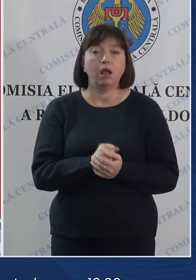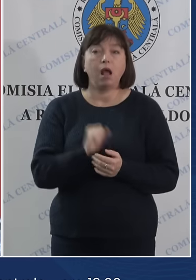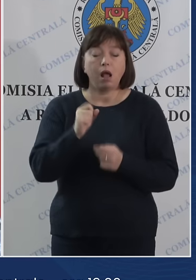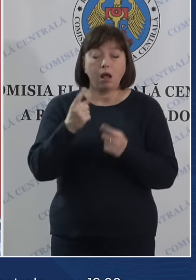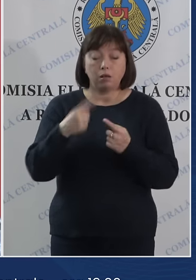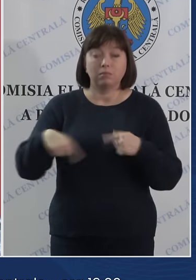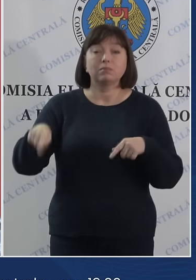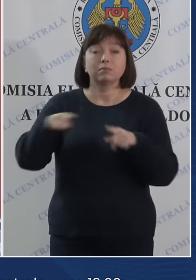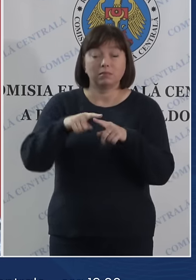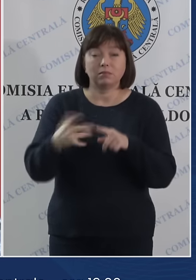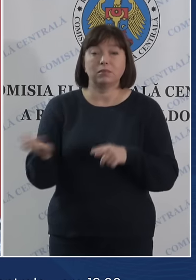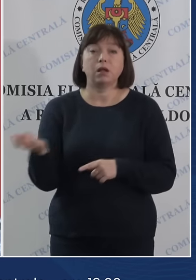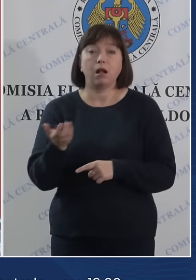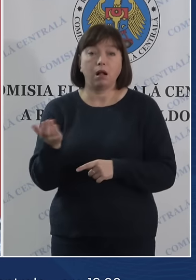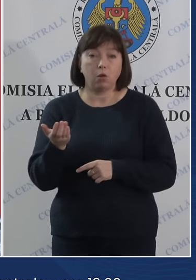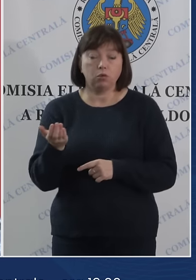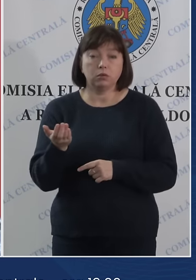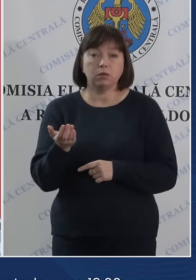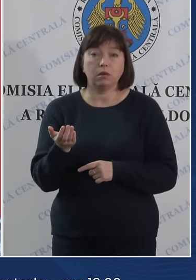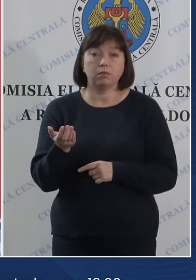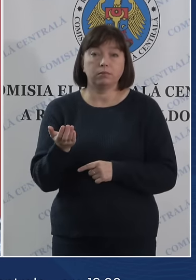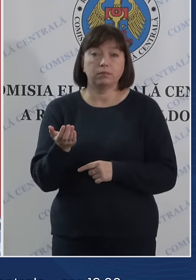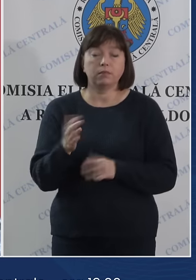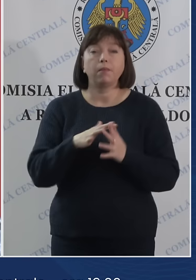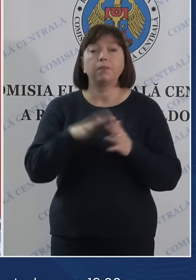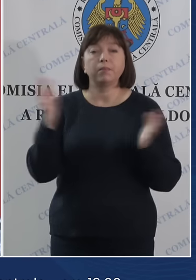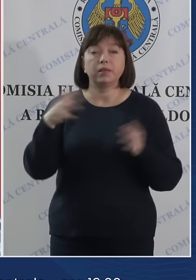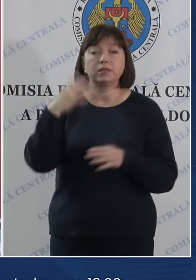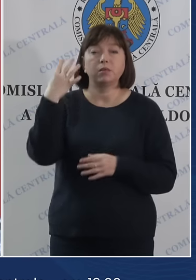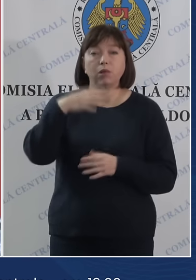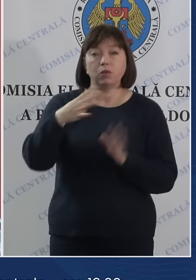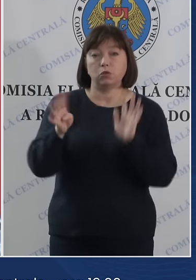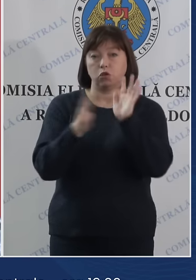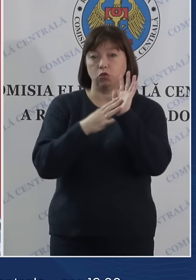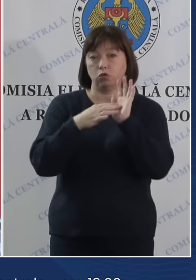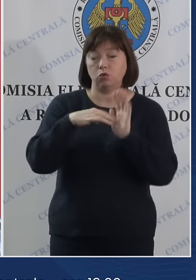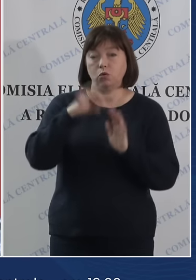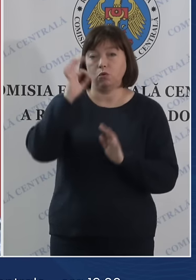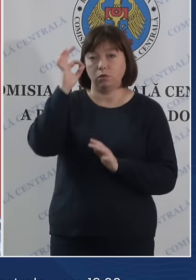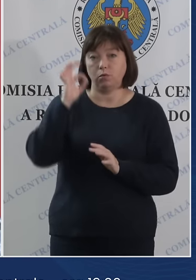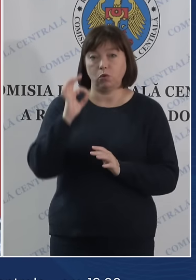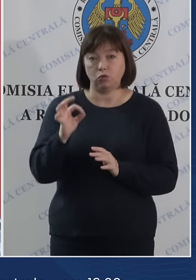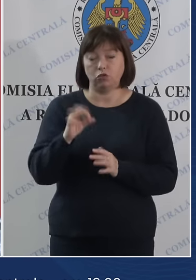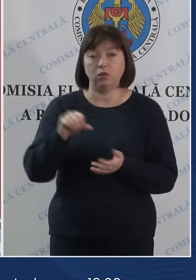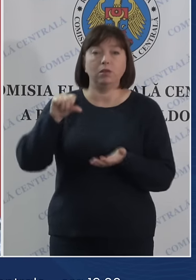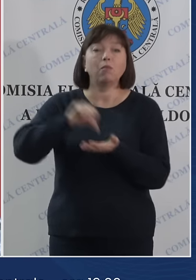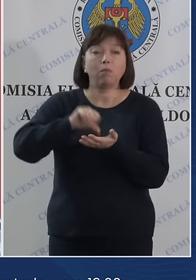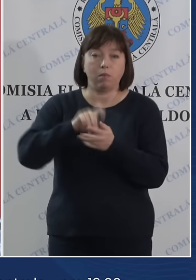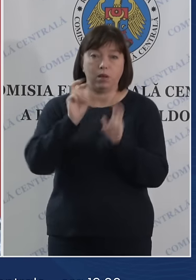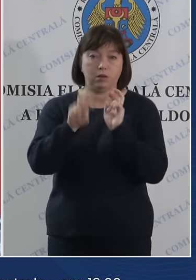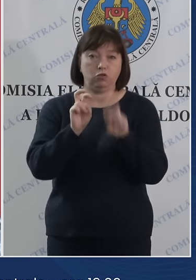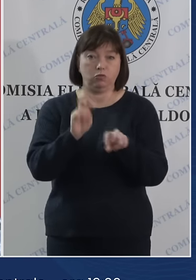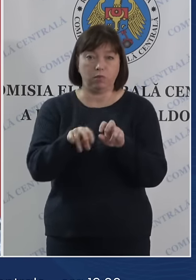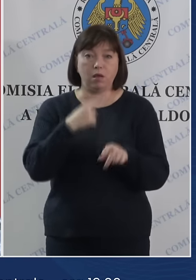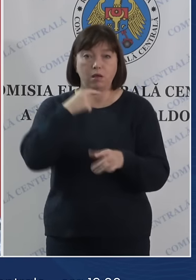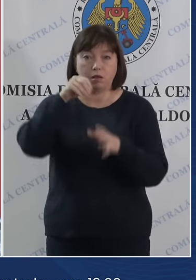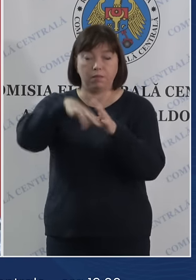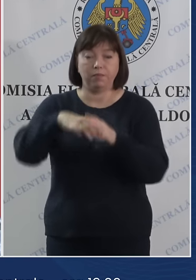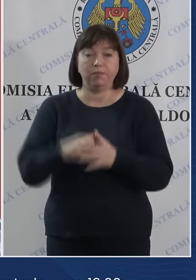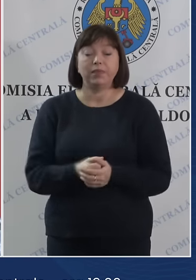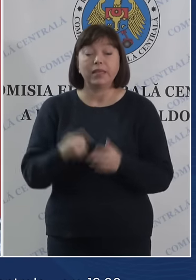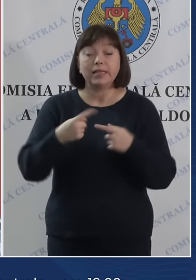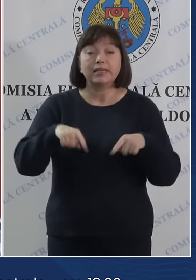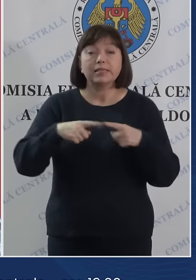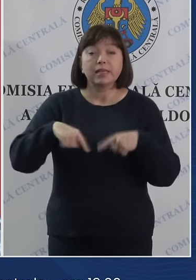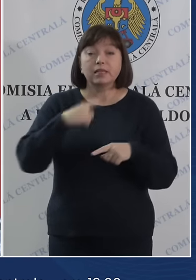Unitatea Teritorial Autonomă Găgăuzia, peste 49% participarea. În